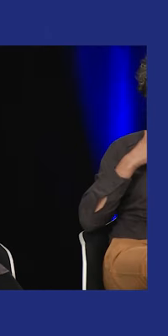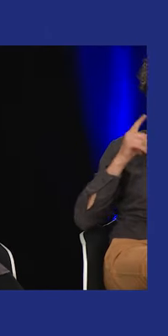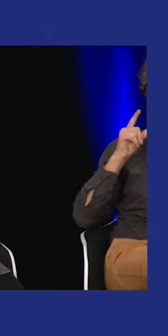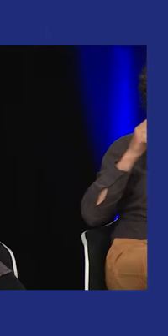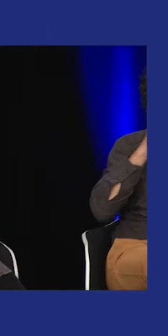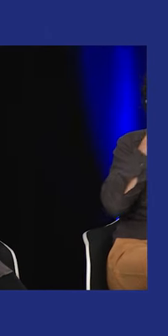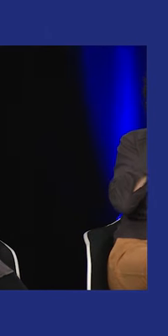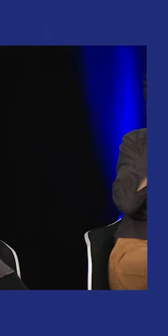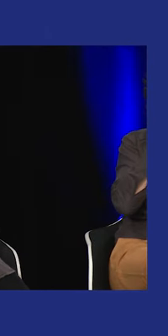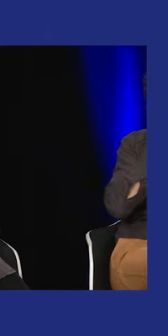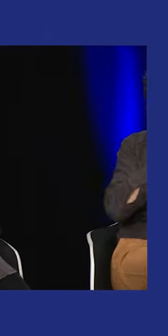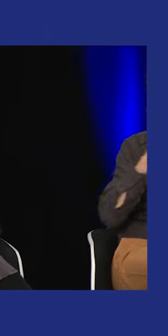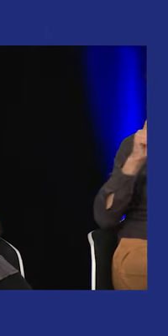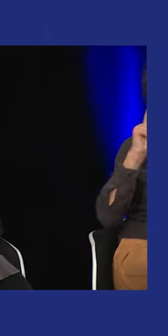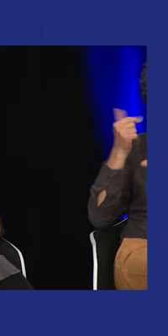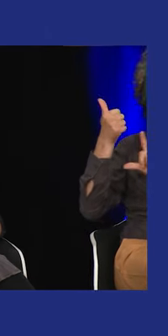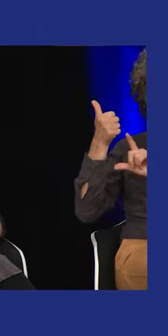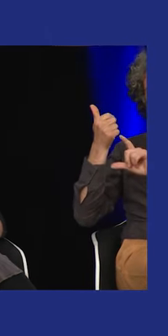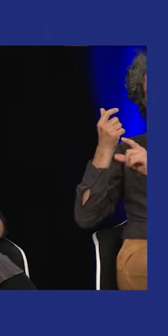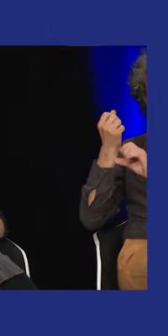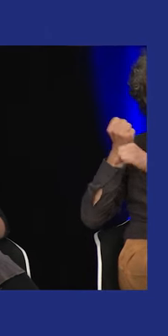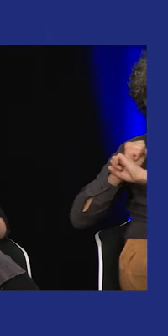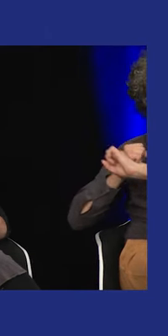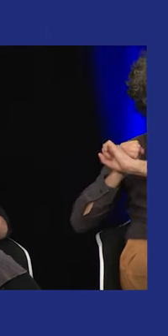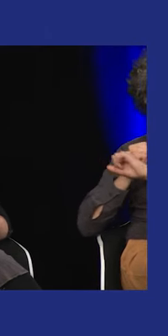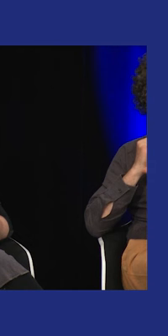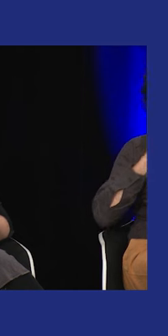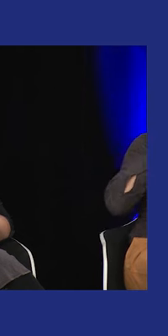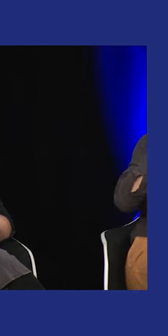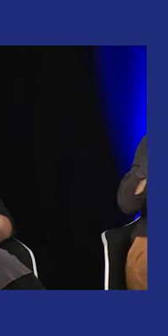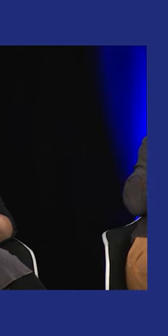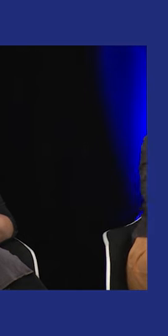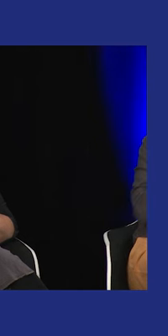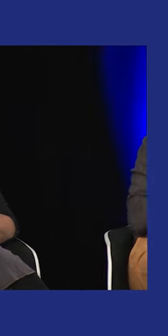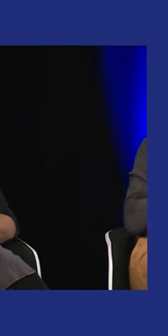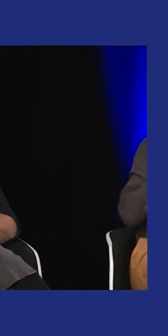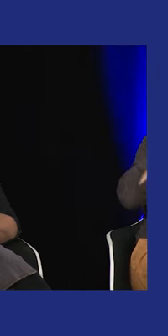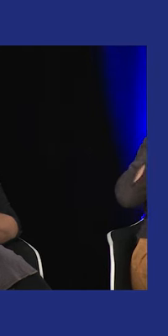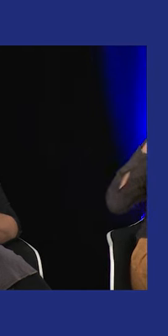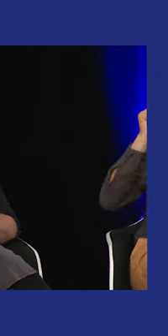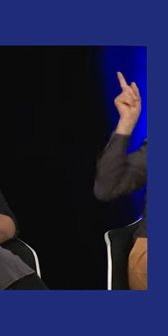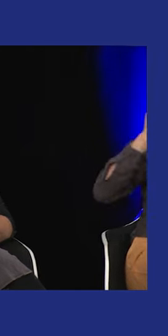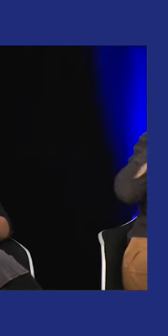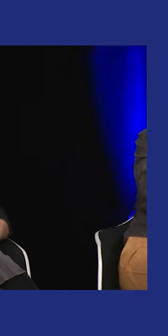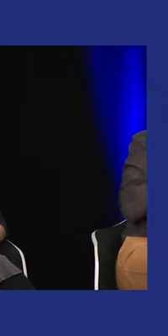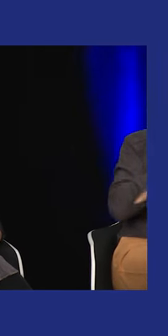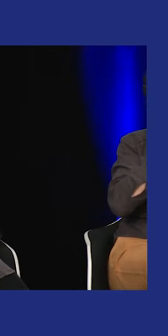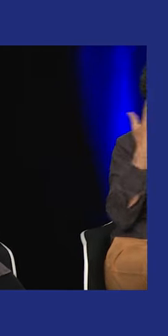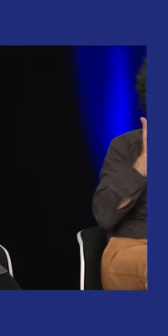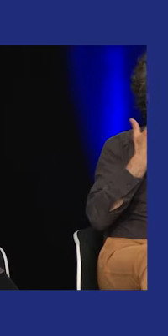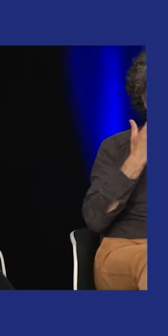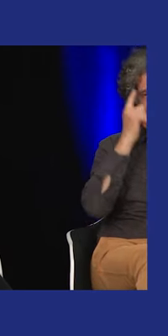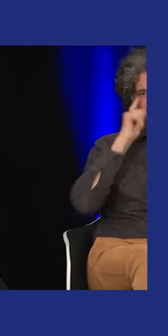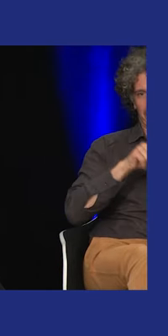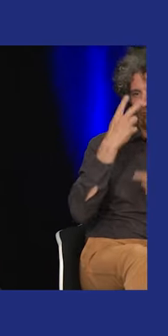Alors, effectivement, là, on va essayer d'être aussi un peu plus synthétique. Là, on a un sculpteur on a deux